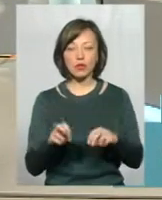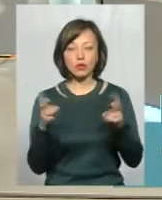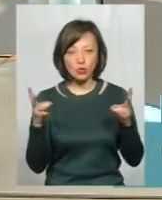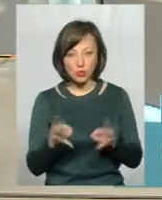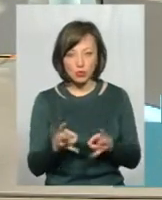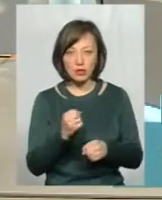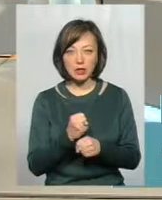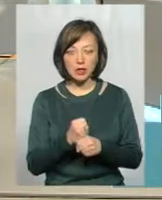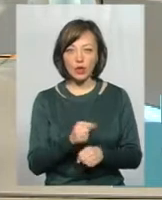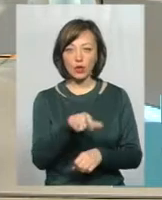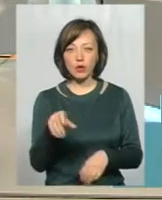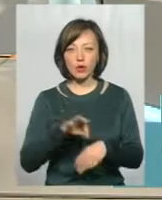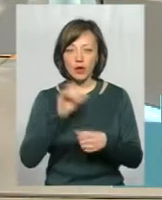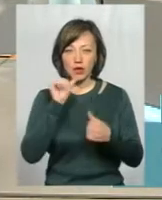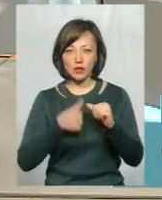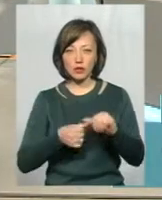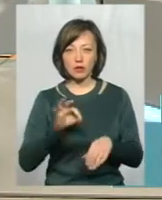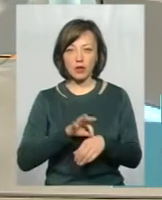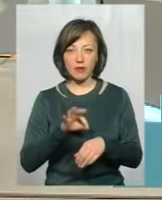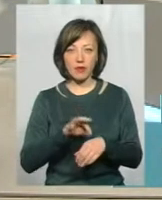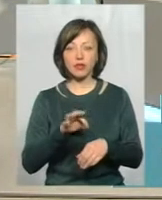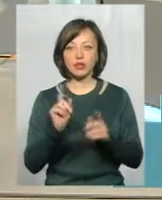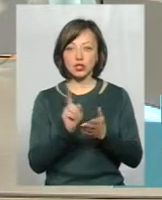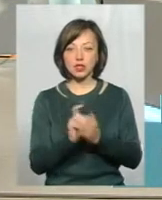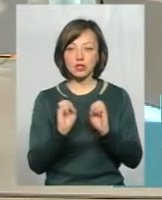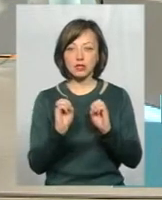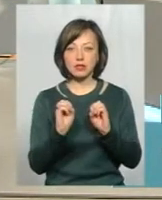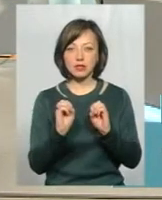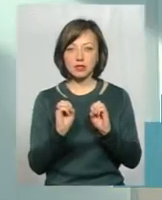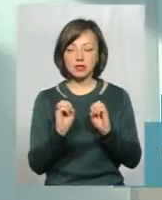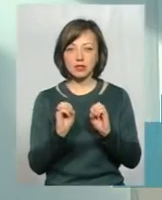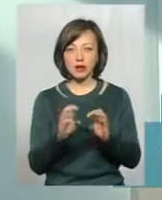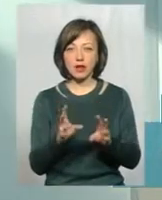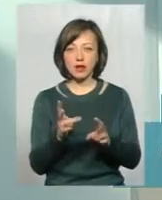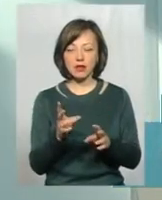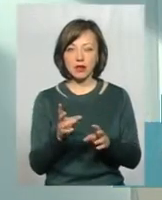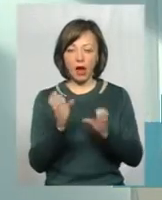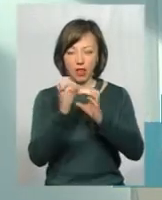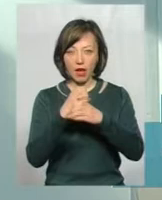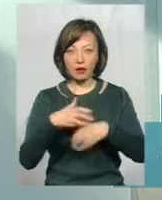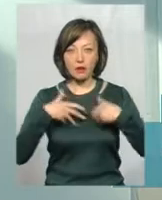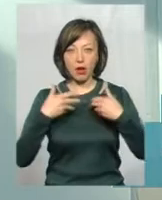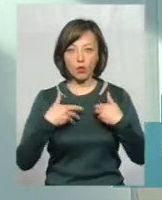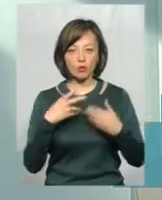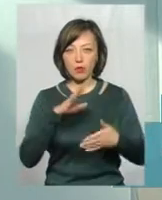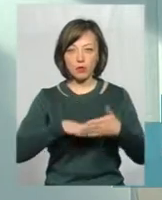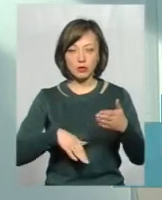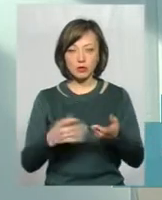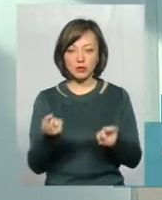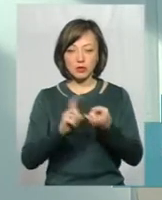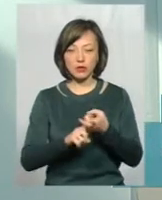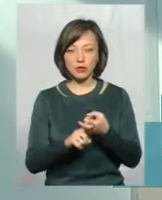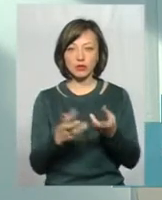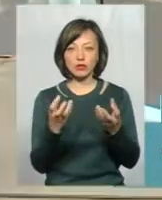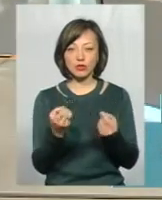проходити. Люди, які болеють хронічними заболеваннями легких, повинні здавати периодичні аналізи мокроти, щоб не пропустити у них присоединення